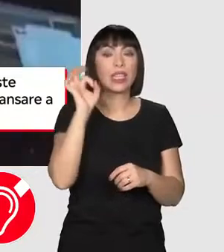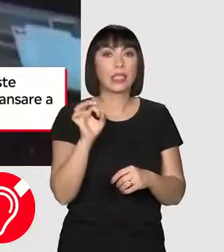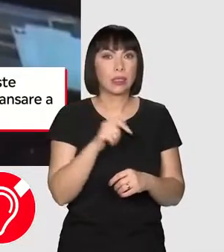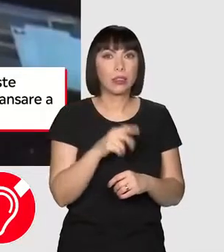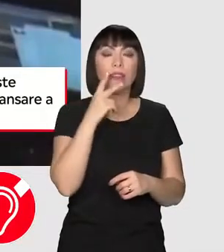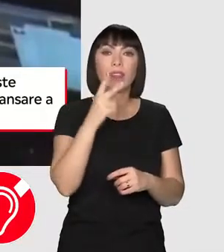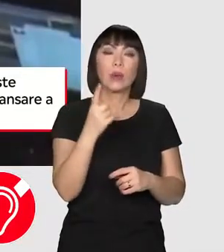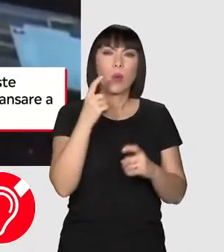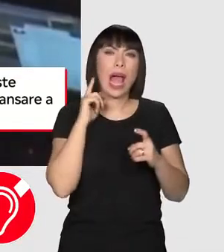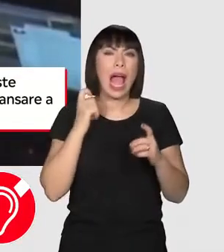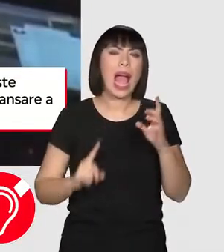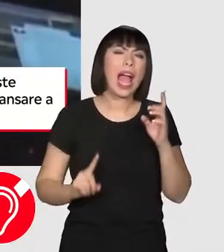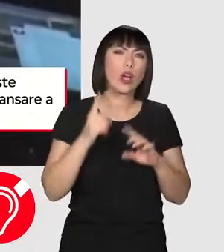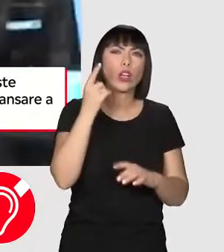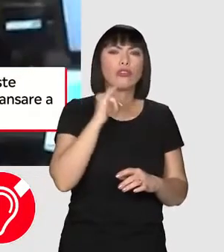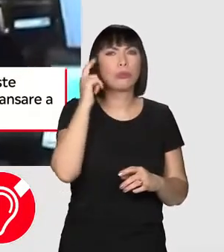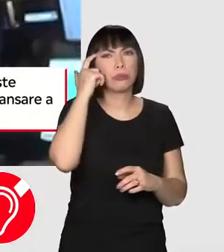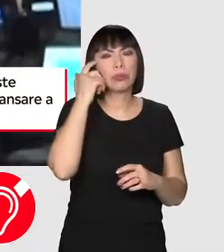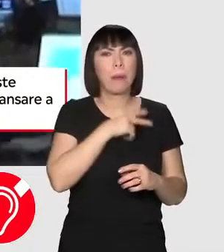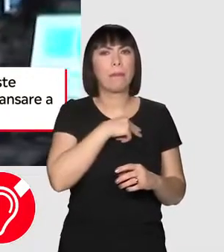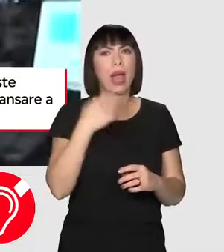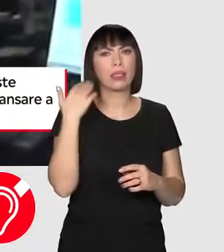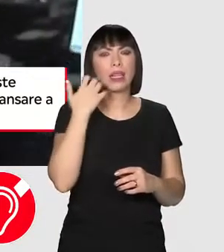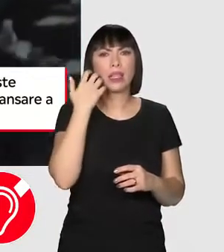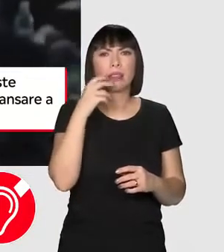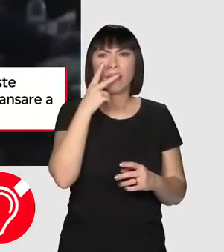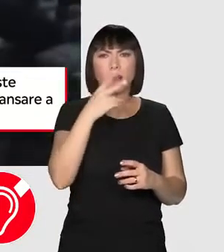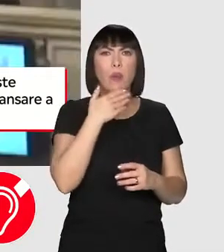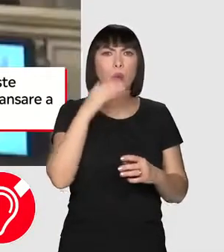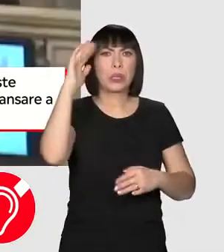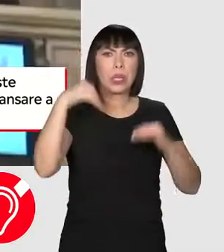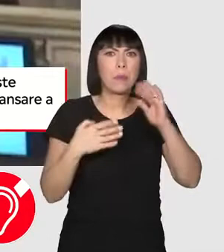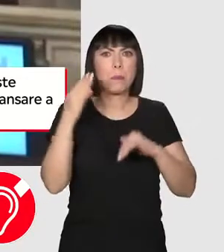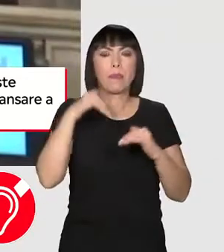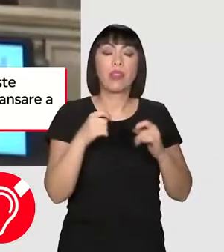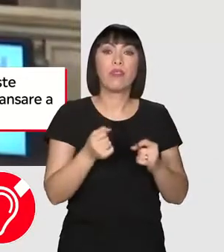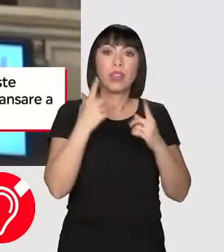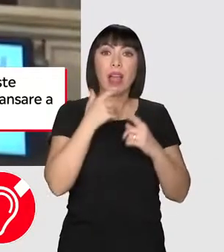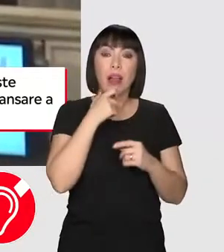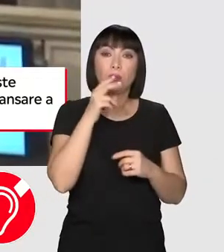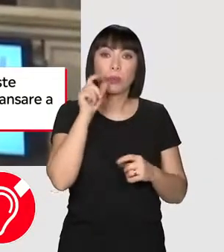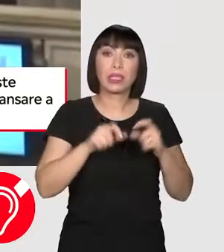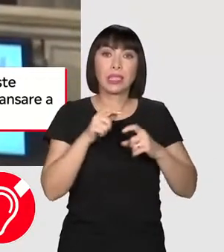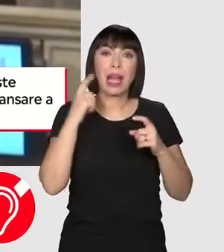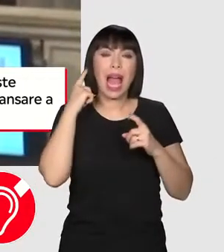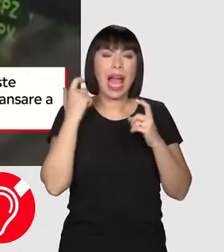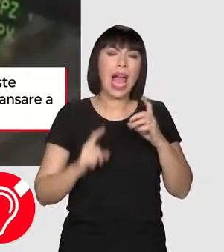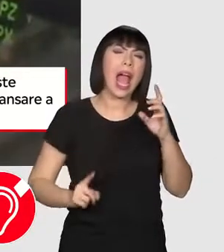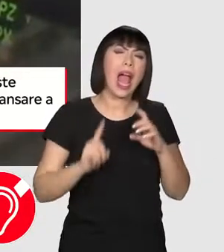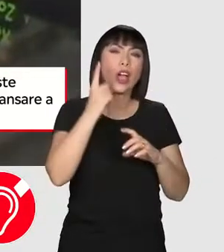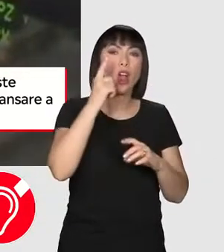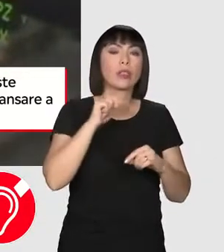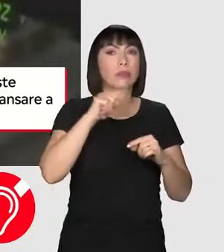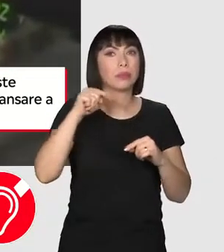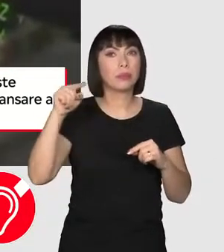record. Iată cine s-ar fi gândit în martie atunci când aveam aceea de gringolată pe burse, că vom ajunge ca la final de an să vorbim de recorduri pe indicii burstieri.